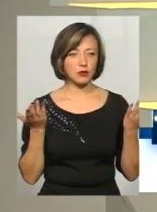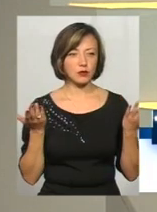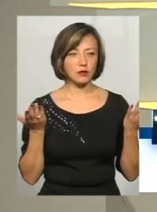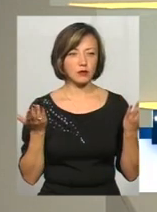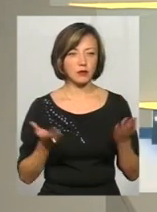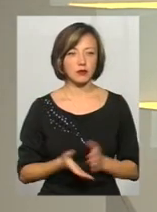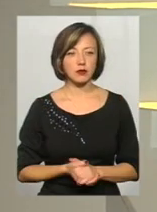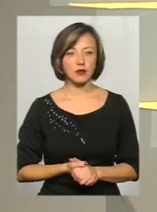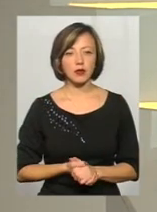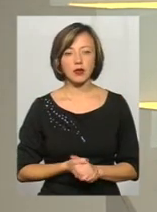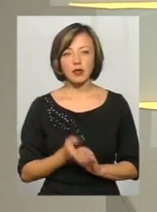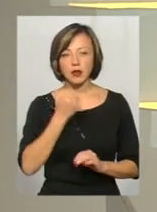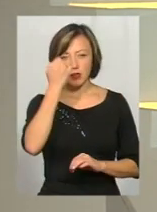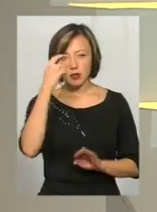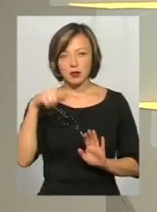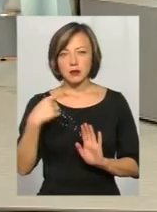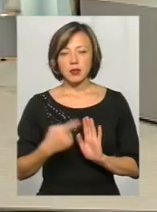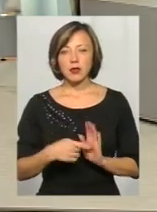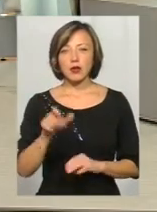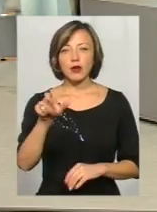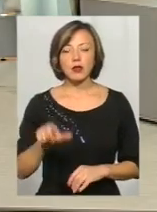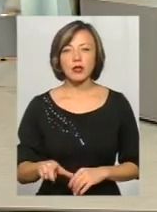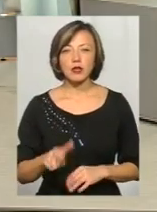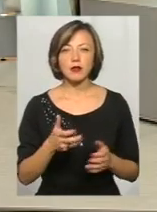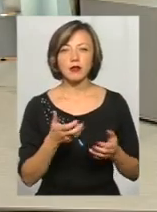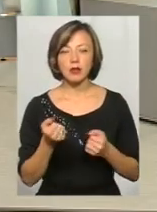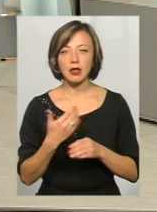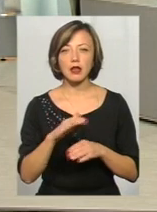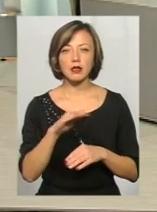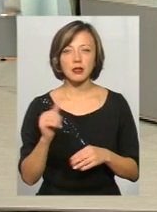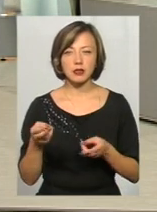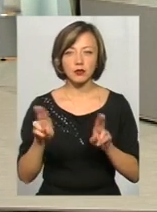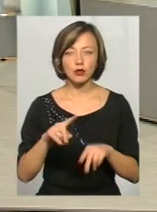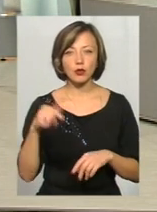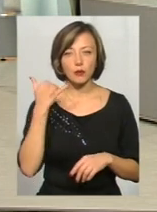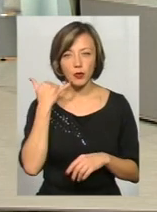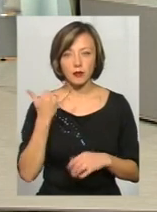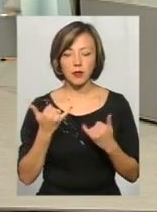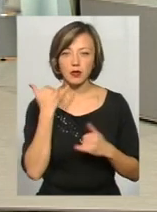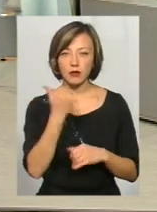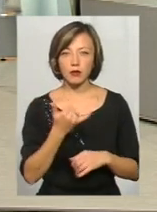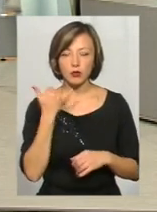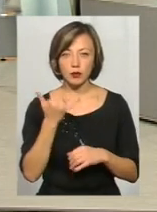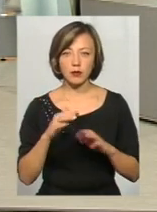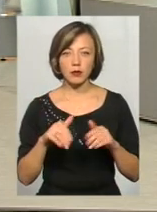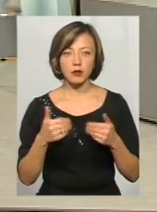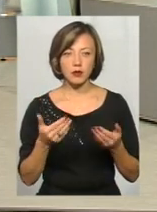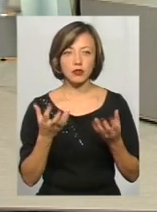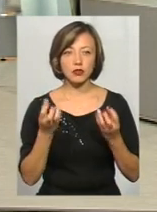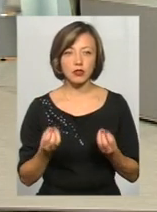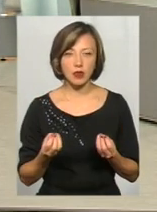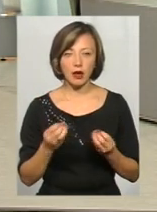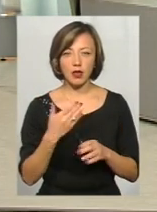Я дякую за питання, я так зрозуміла, що людина взяла кредит, лишила свій номер, тепер їй телефонують і предлагають ще